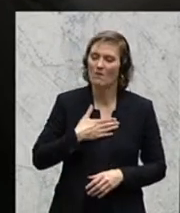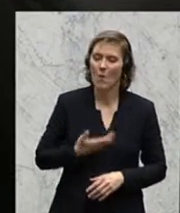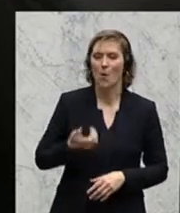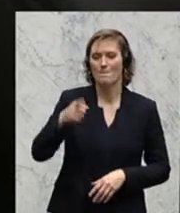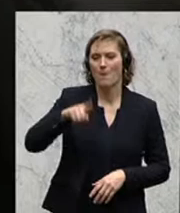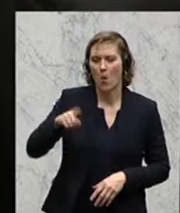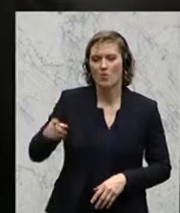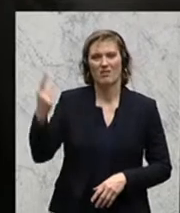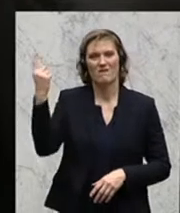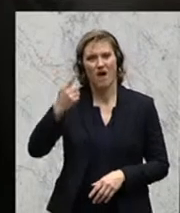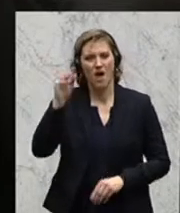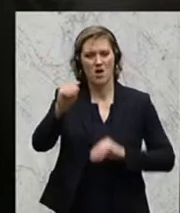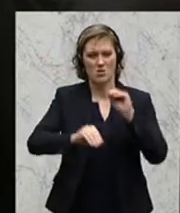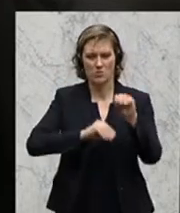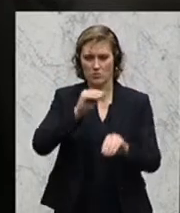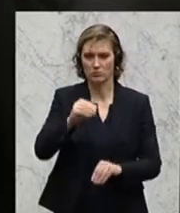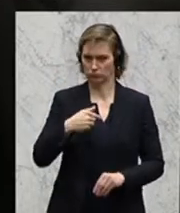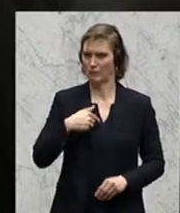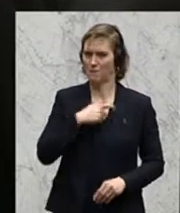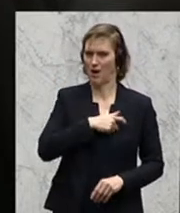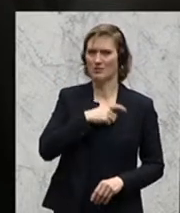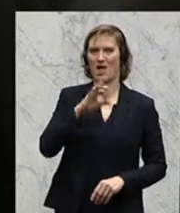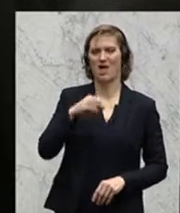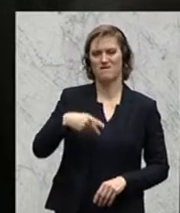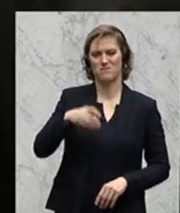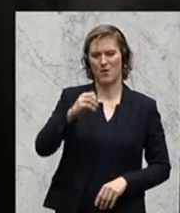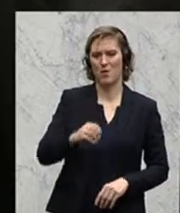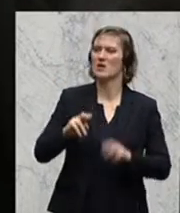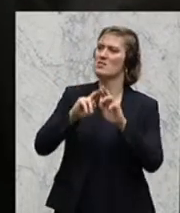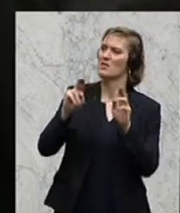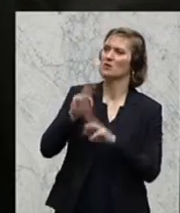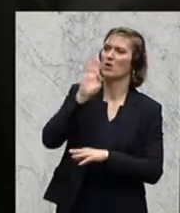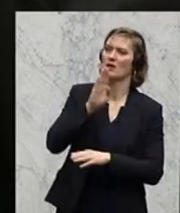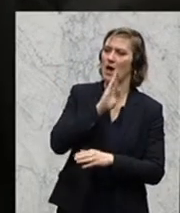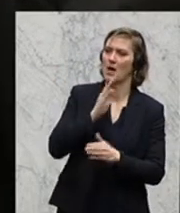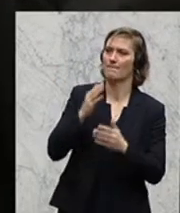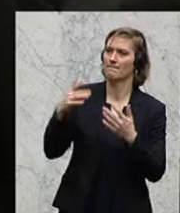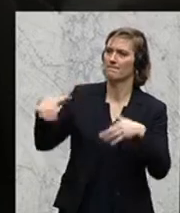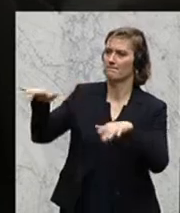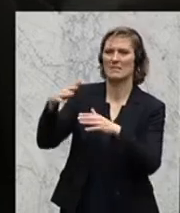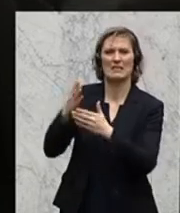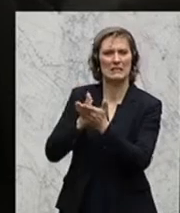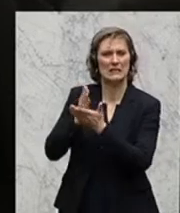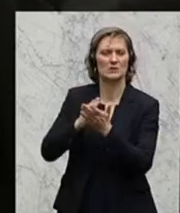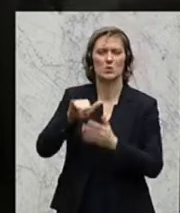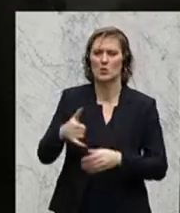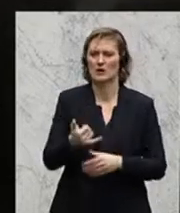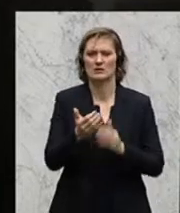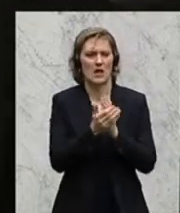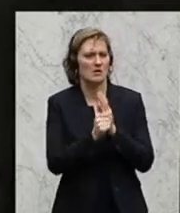von Seiten der FPÖ, sondern von Experten, internationalen Geheimdiensten, ja, Juristen,